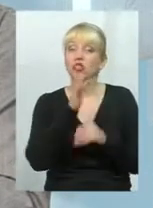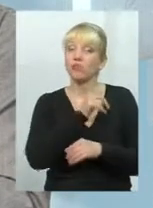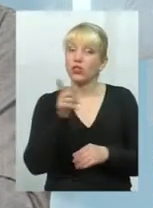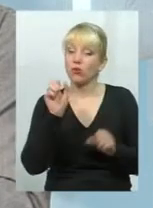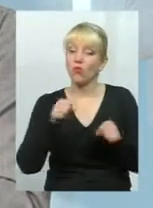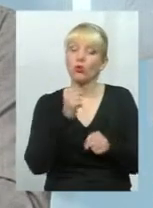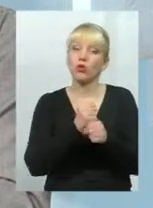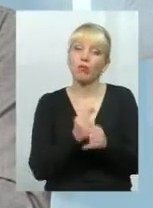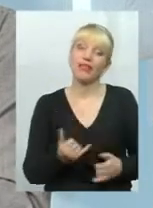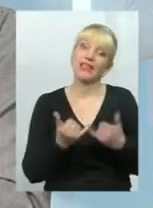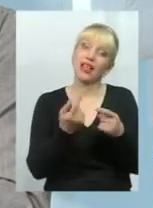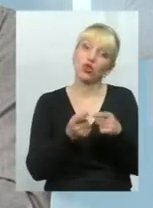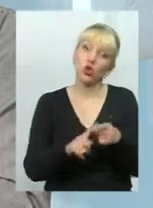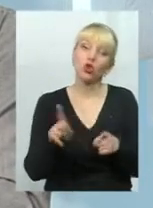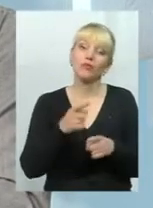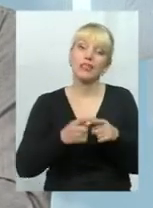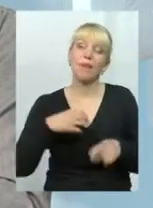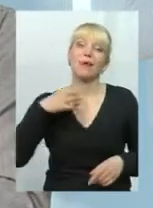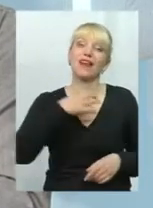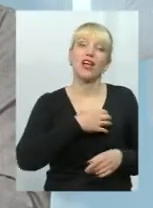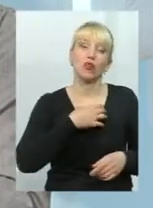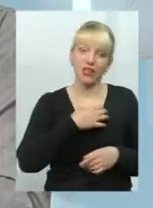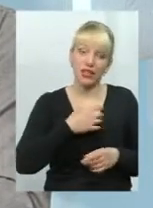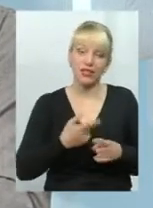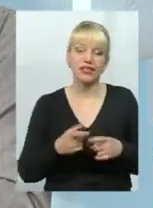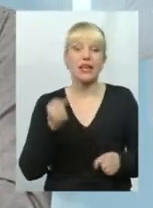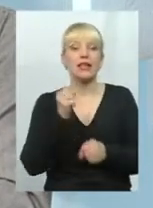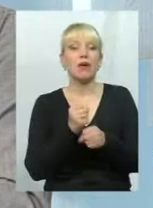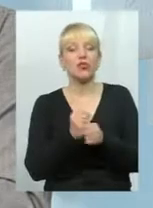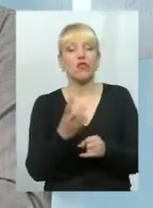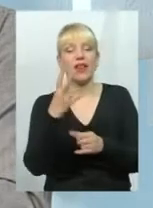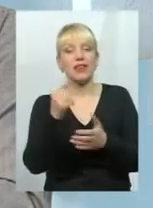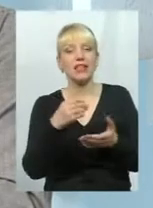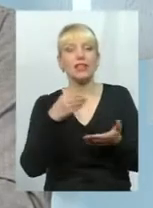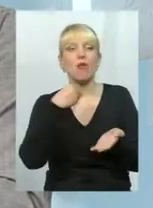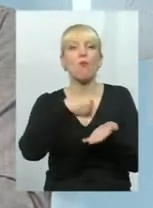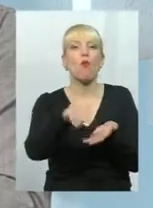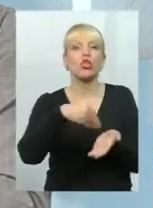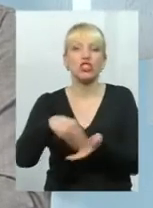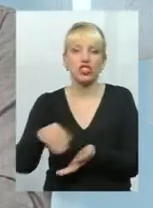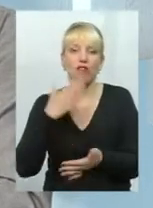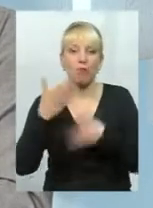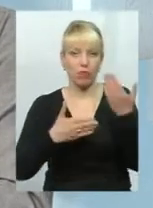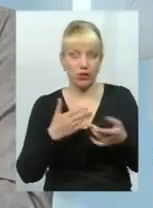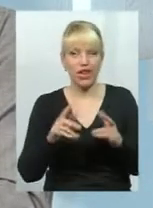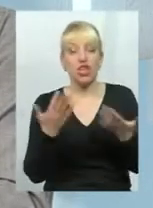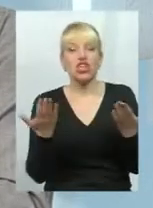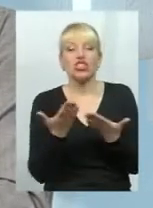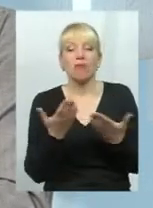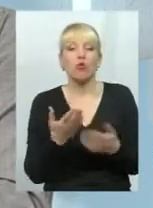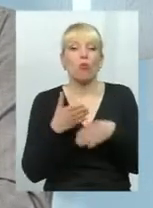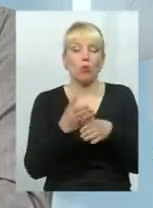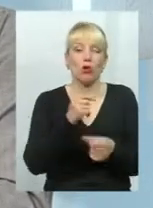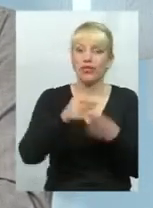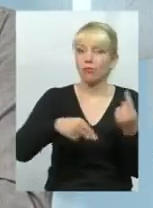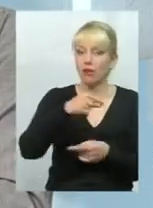зробити задля того, аби ця пріоритетність спрацювала на споживчий попит? Чим допомогти тим підприємцям? Можливо,